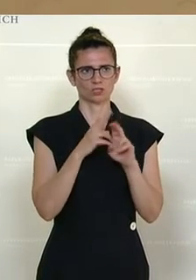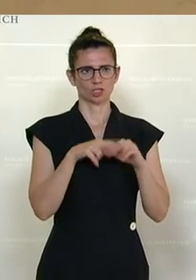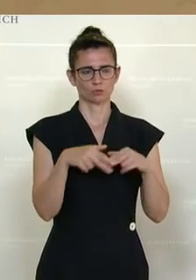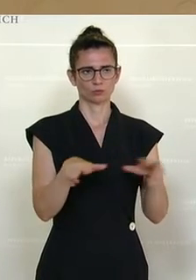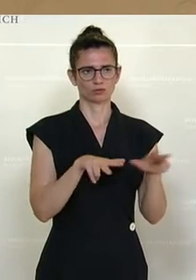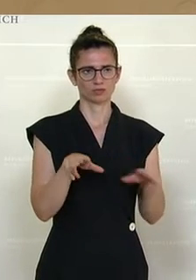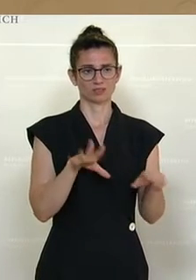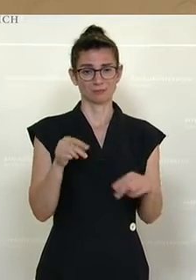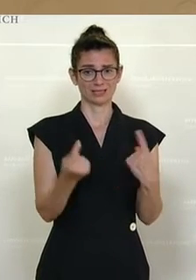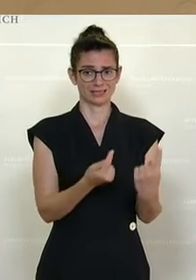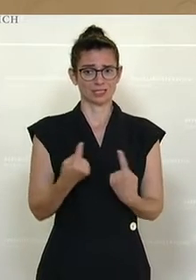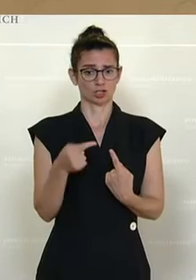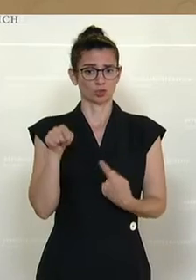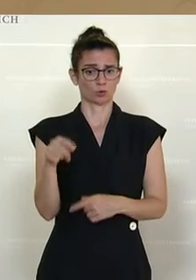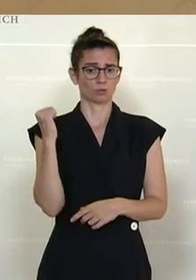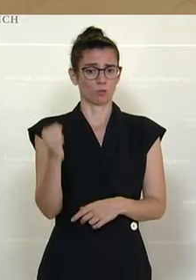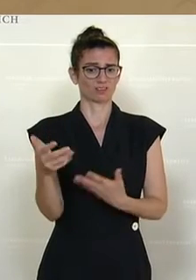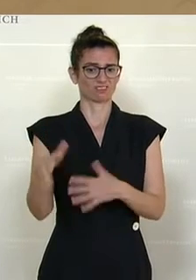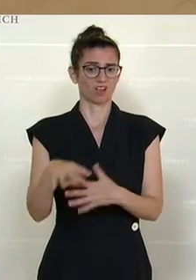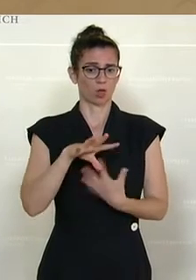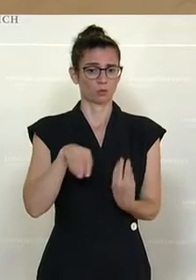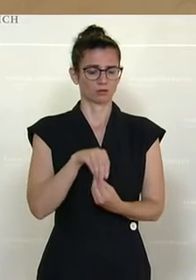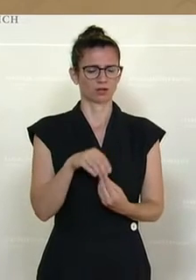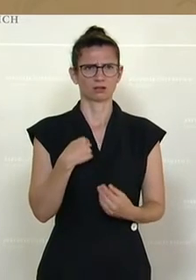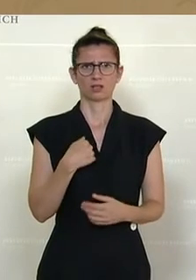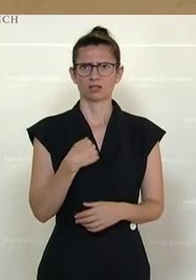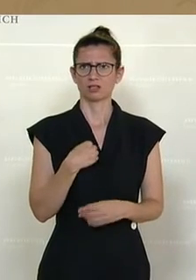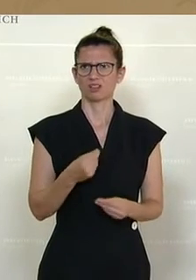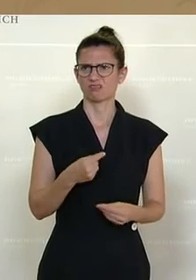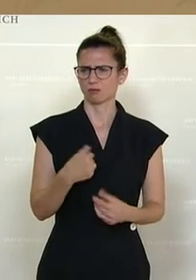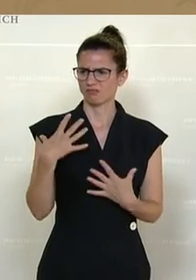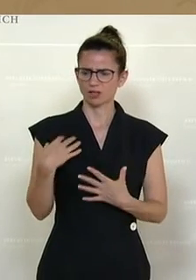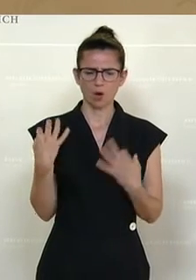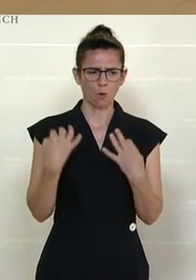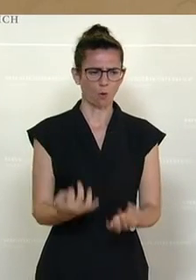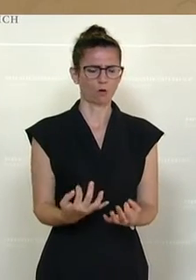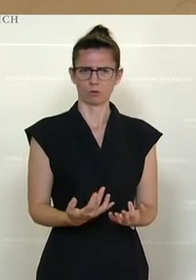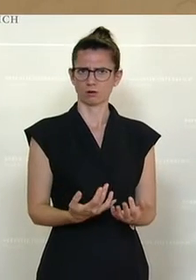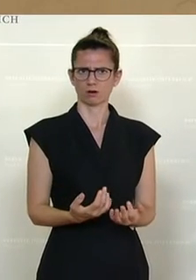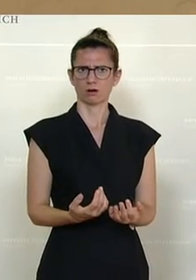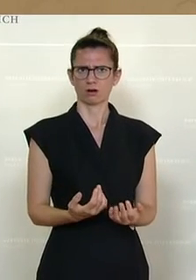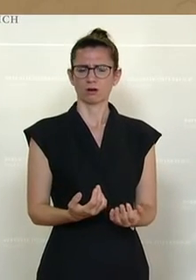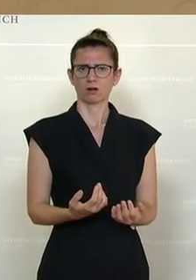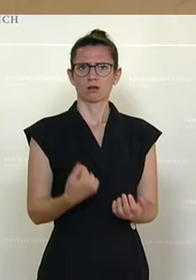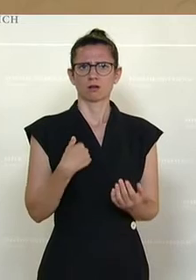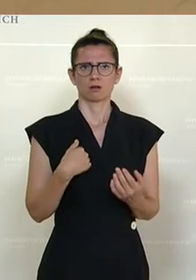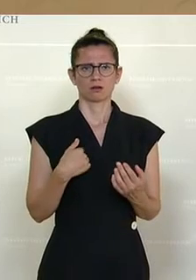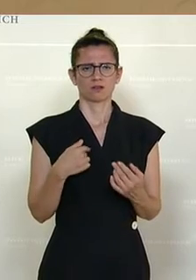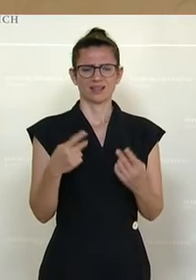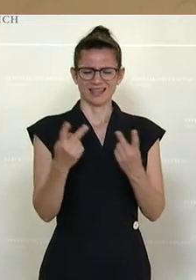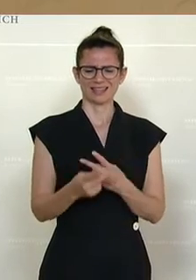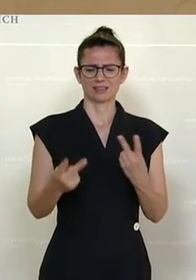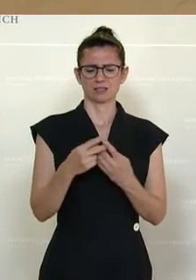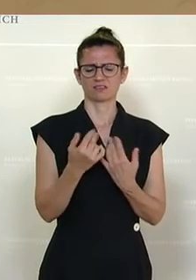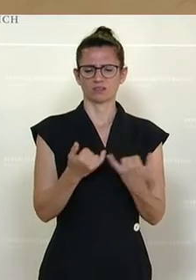mit dieser Situation umgegangen ist. Und es war fast ein Déjà-vu-Erlebnis, vergleichbar zum Umgang mit